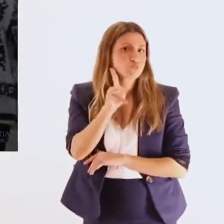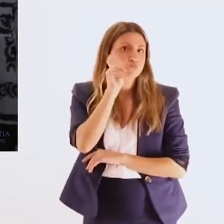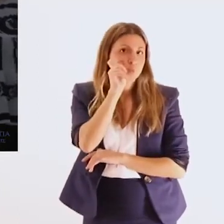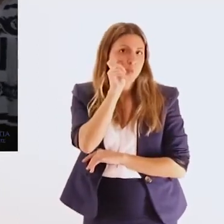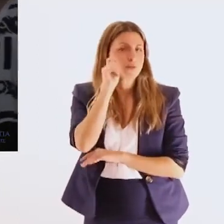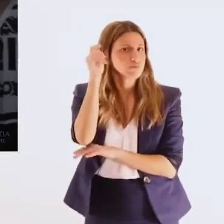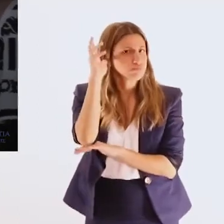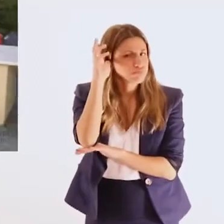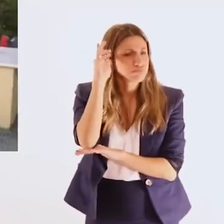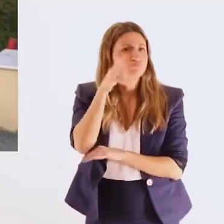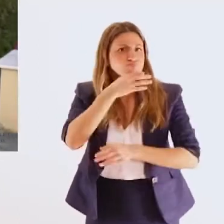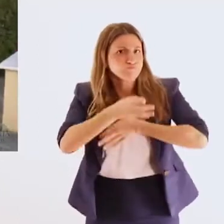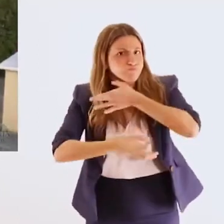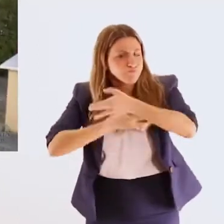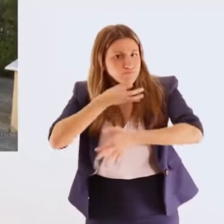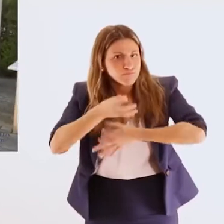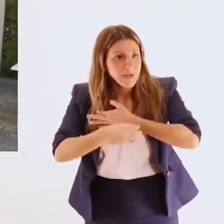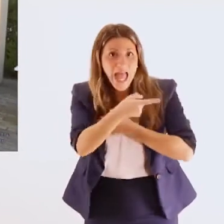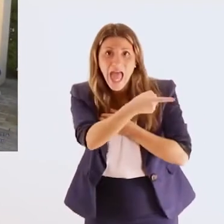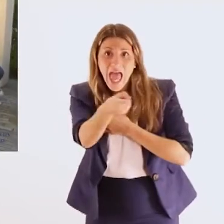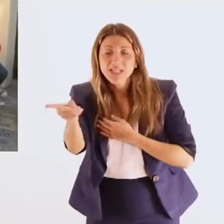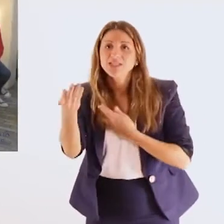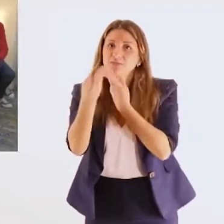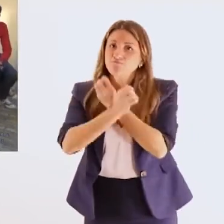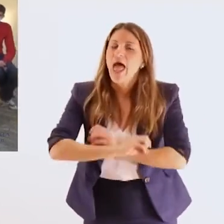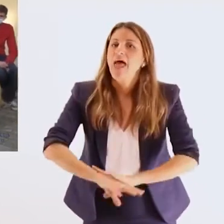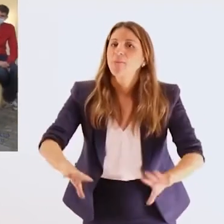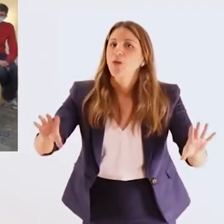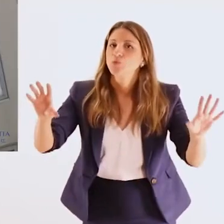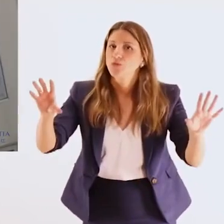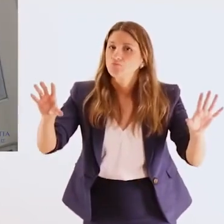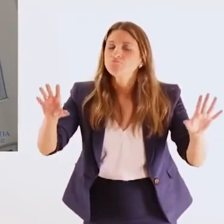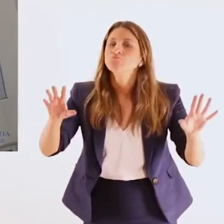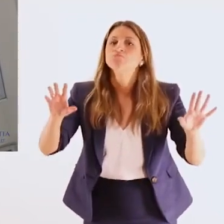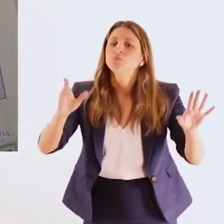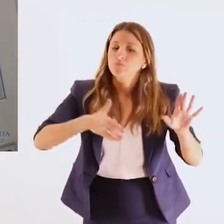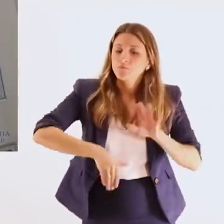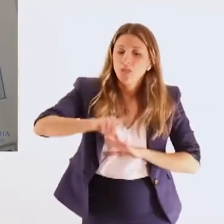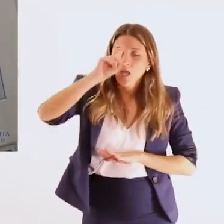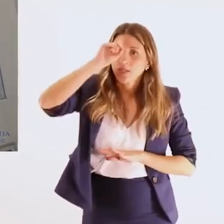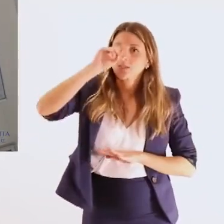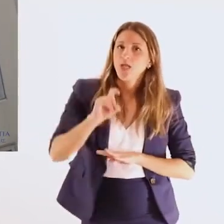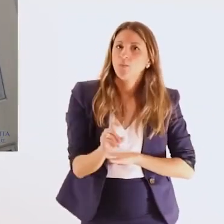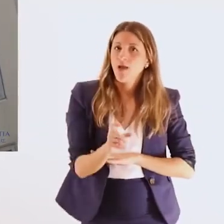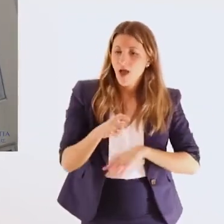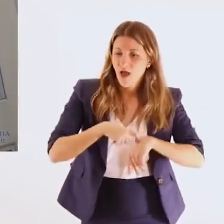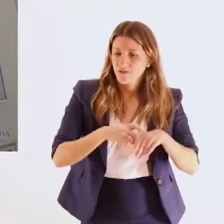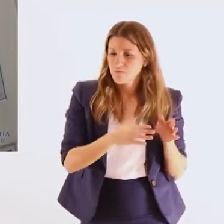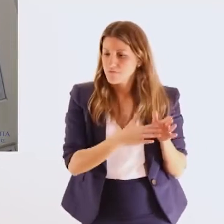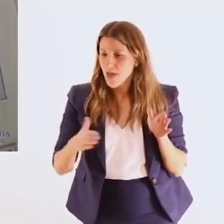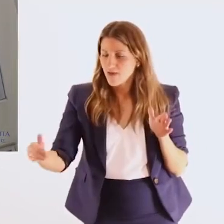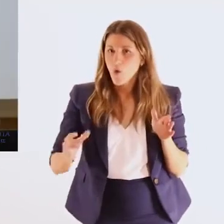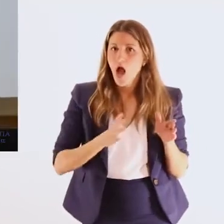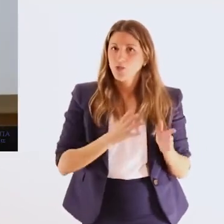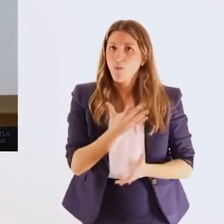για τη σύγχρονη προσέγγιση για την αναπηρία για τις εξελίξεις γύρω από την